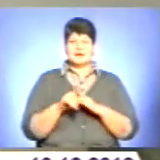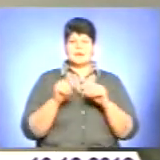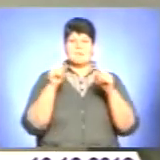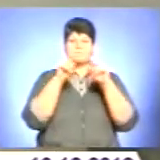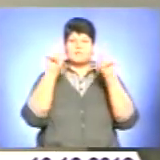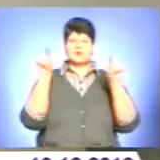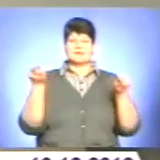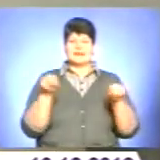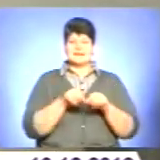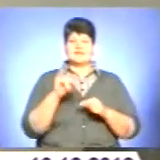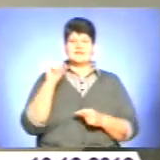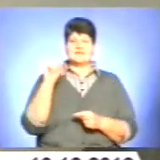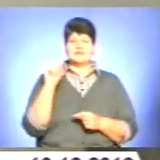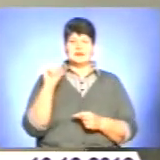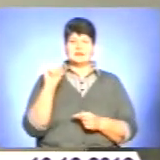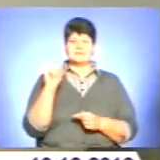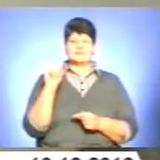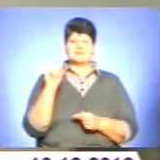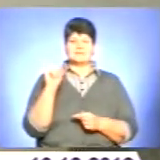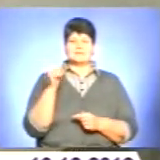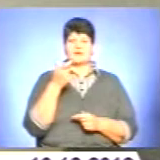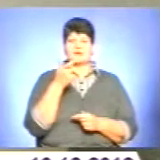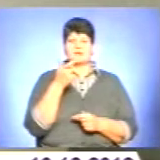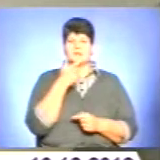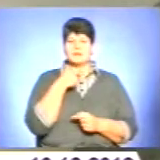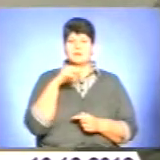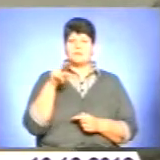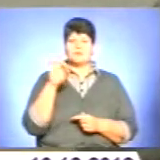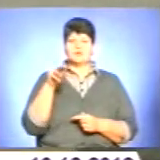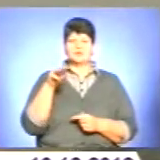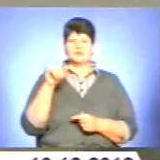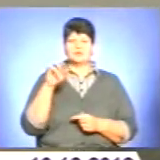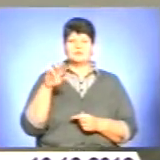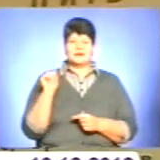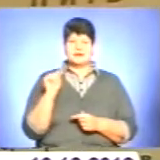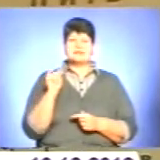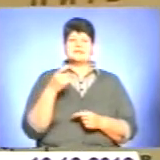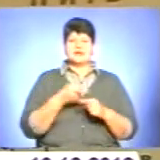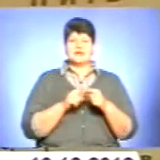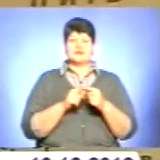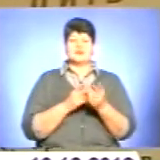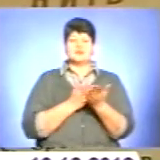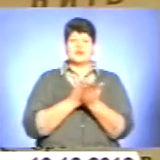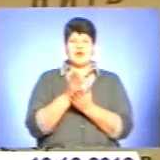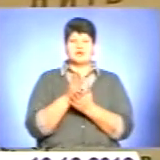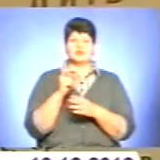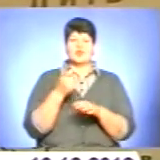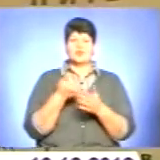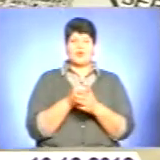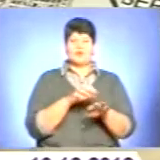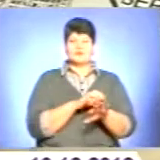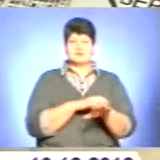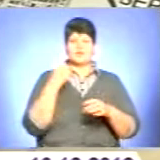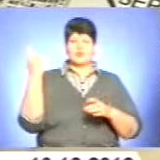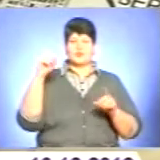Пану Кутупи. Це голова Кугоспу, шлях до комунізму Підаївського району. Тут є Володимир